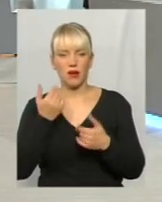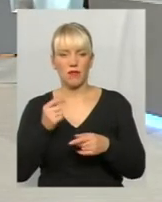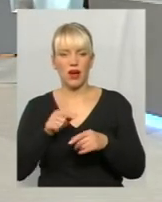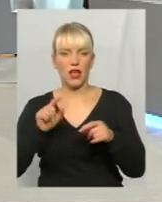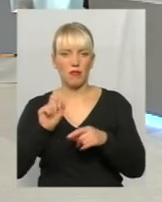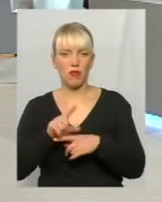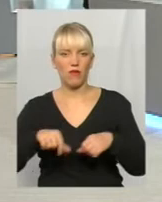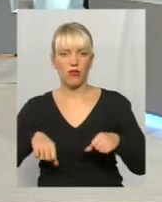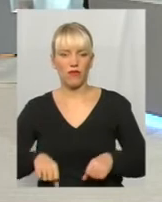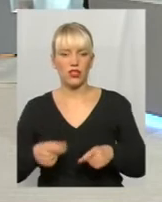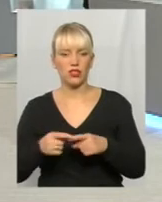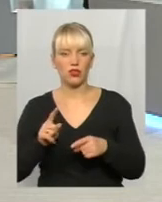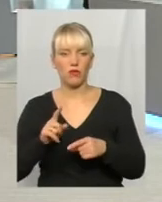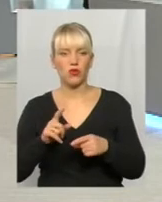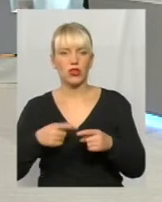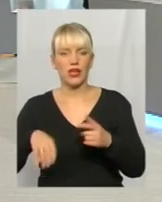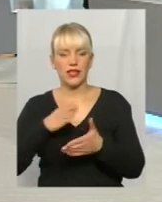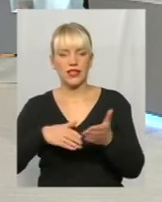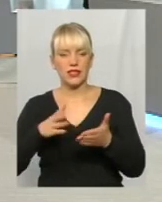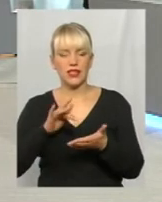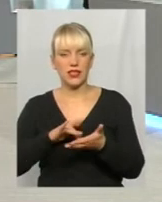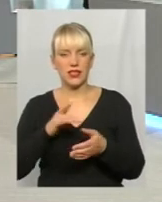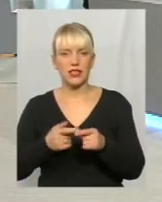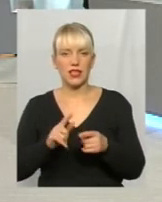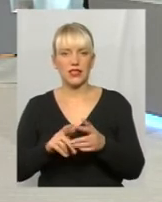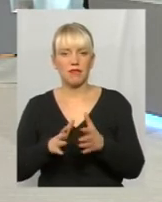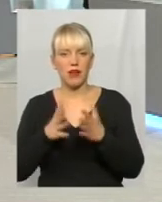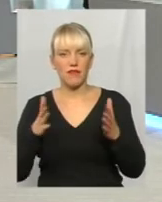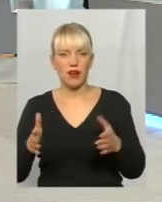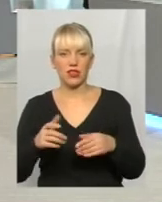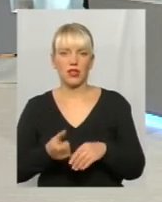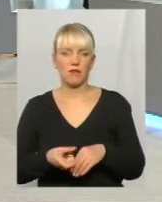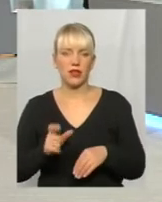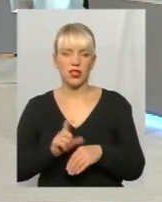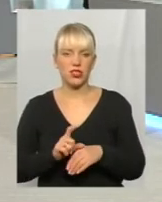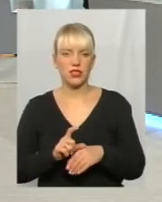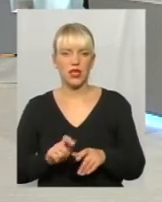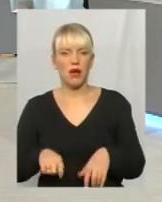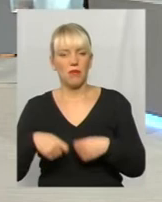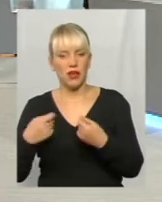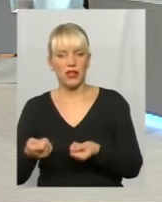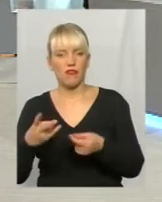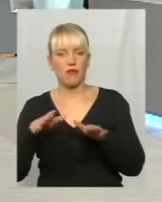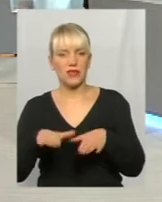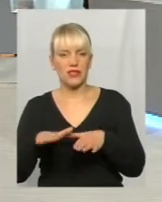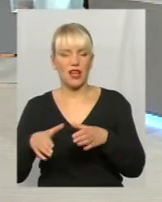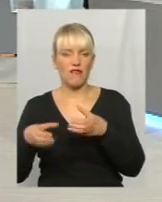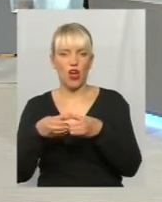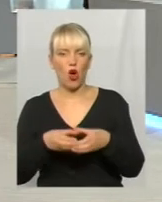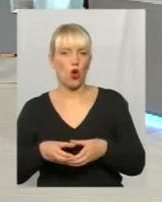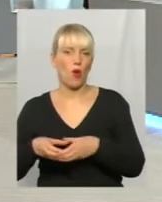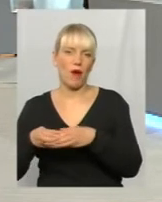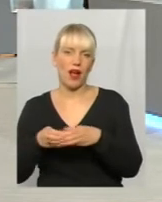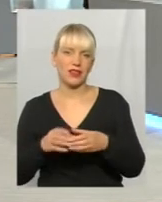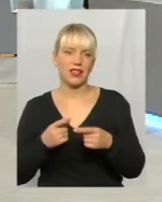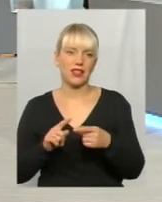процесі децентралізації все ж таки переважна більшість регуляторних повноважень перейшла місцевим громадам. І тут дуже важливо,